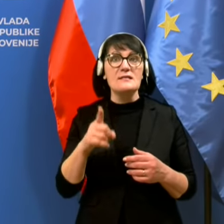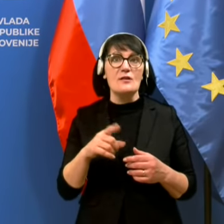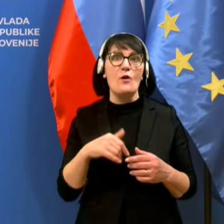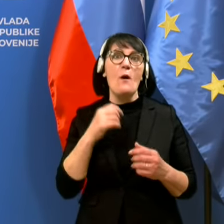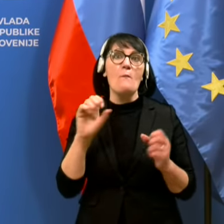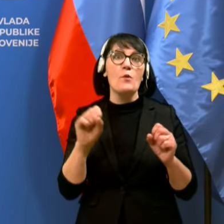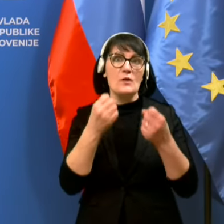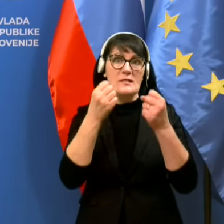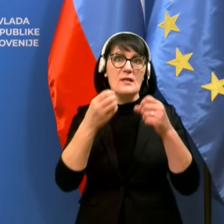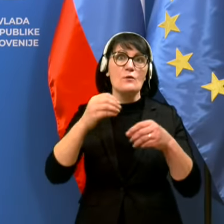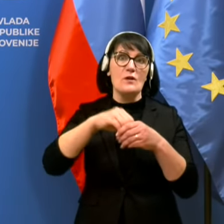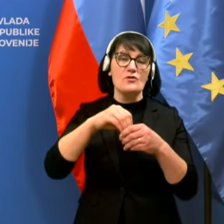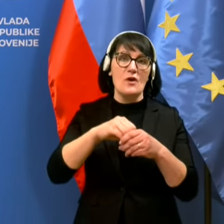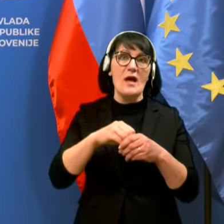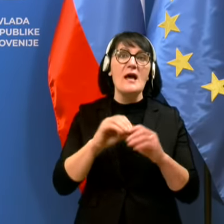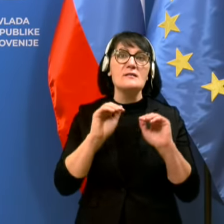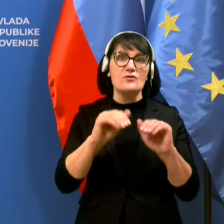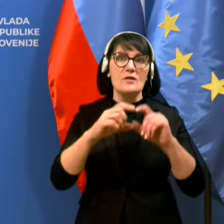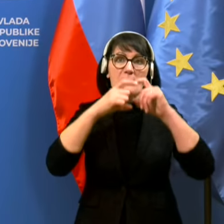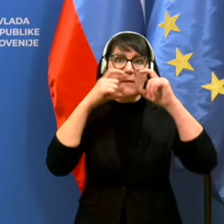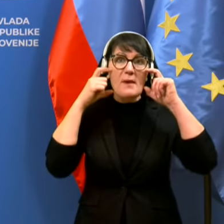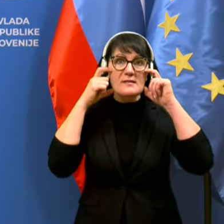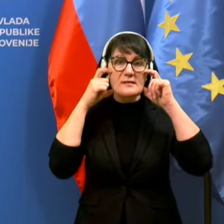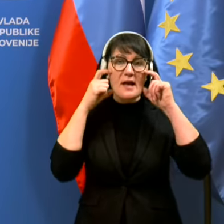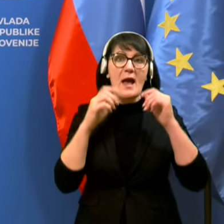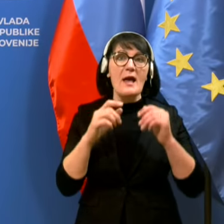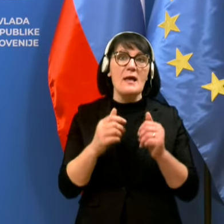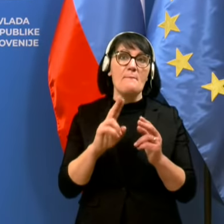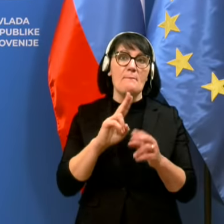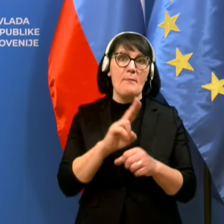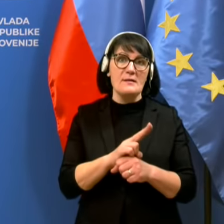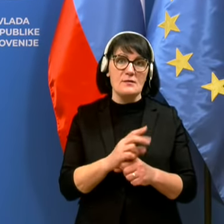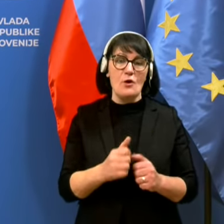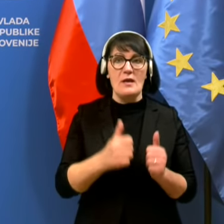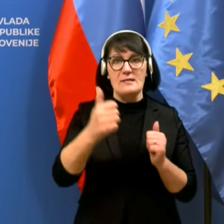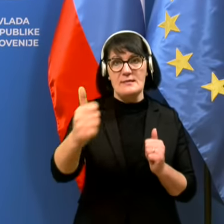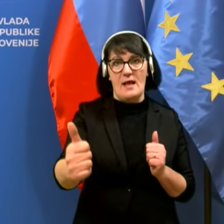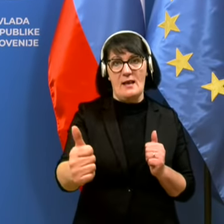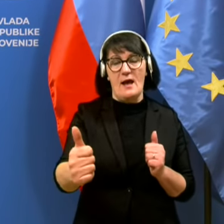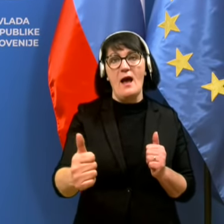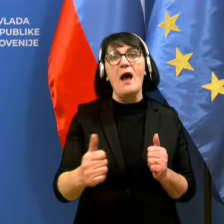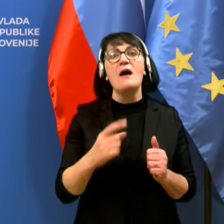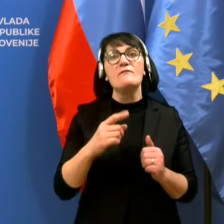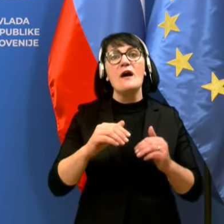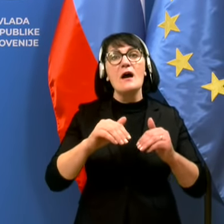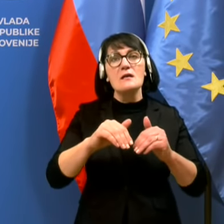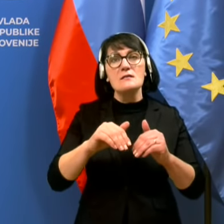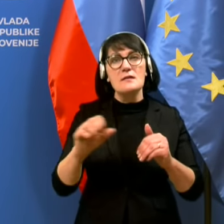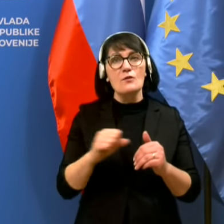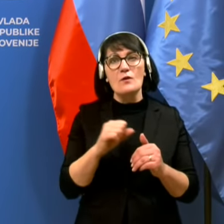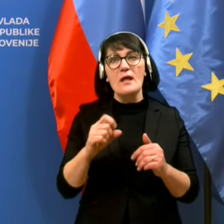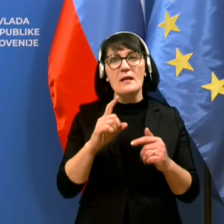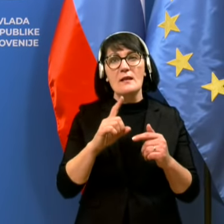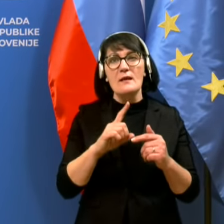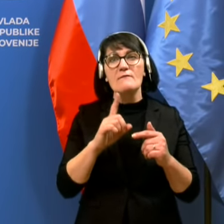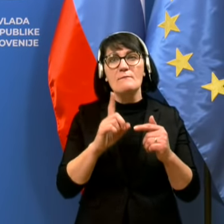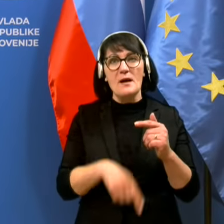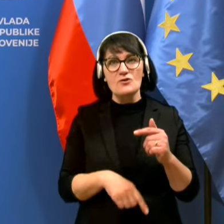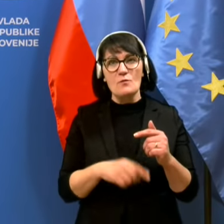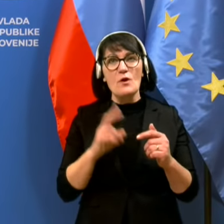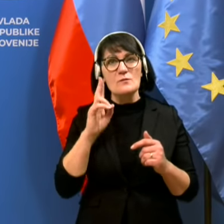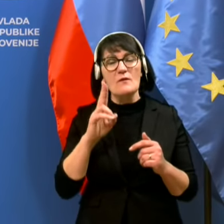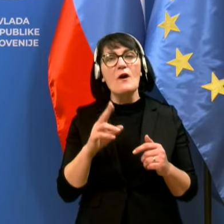torej protesta udeležijo z zaščitnimi maskami in vzdržujejo primerno razdaljo. V izogib napačnemu razumevanju